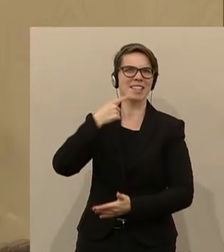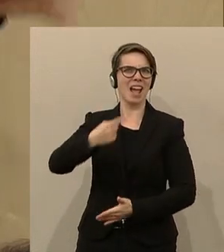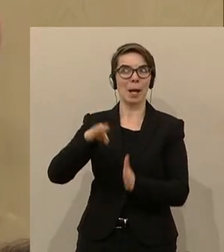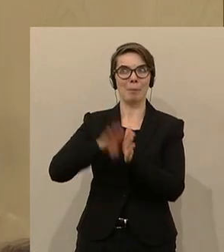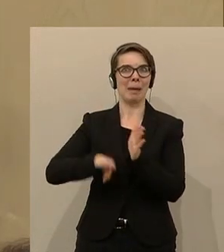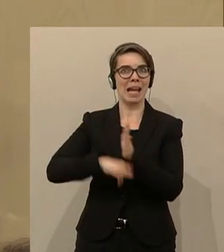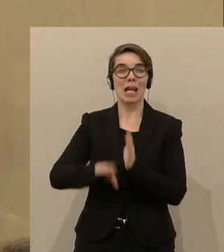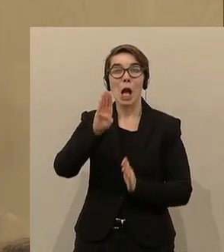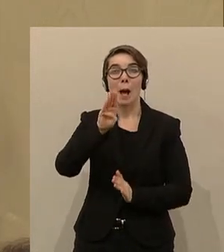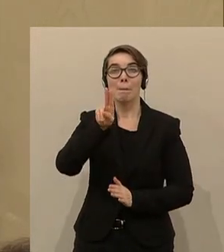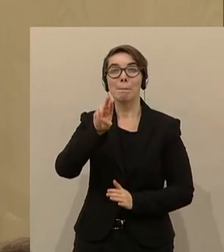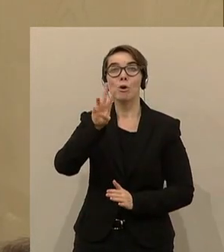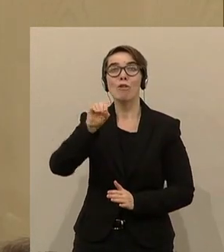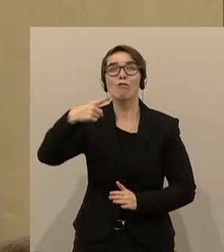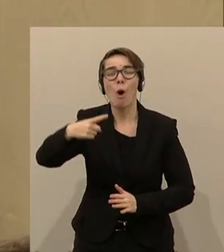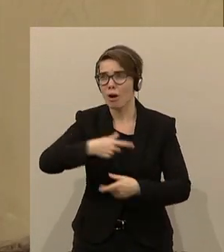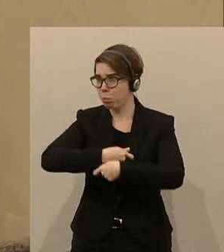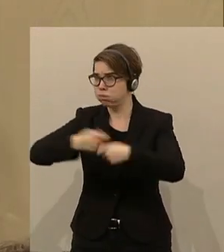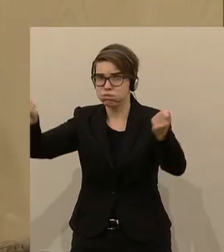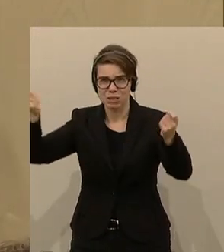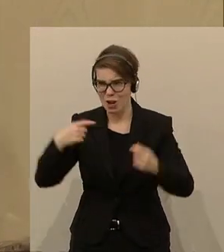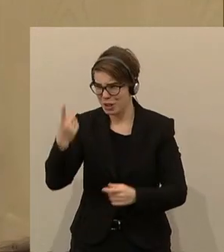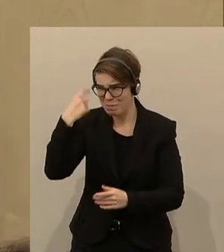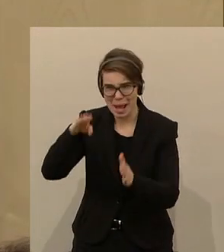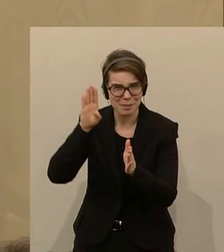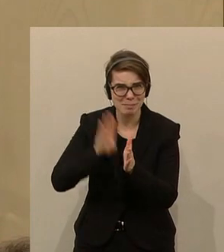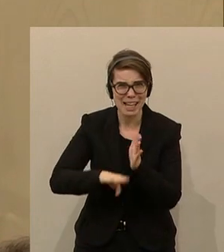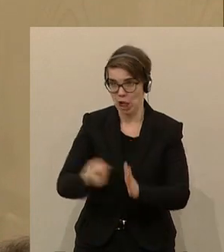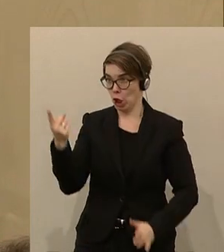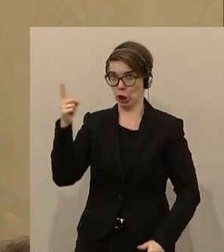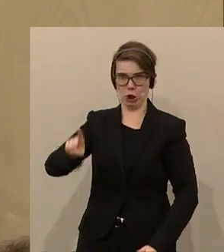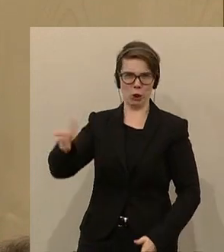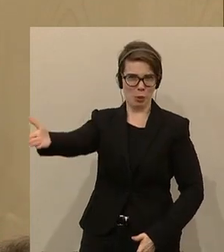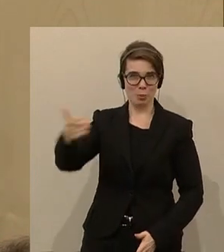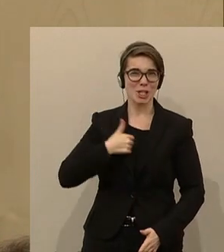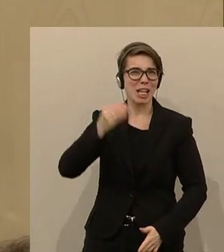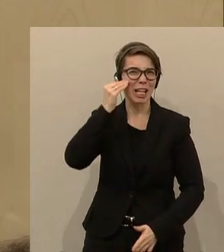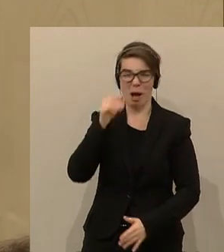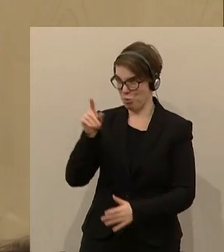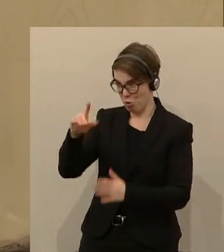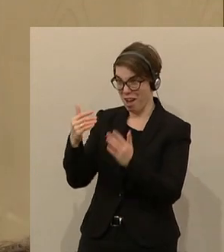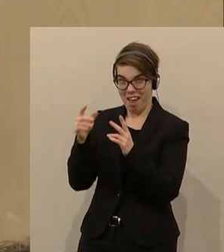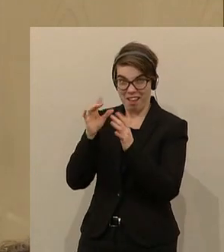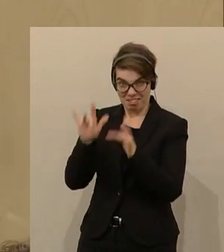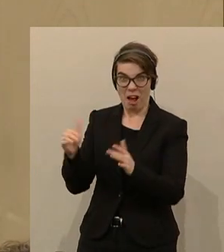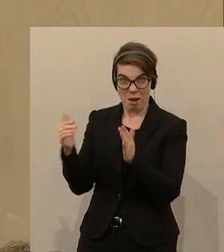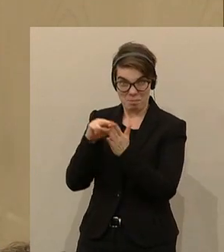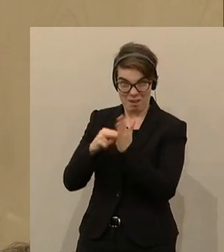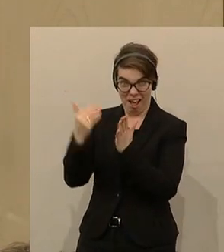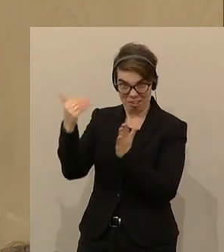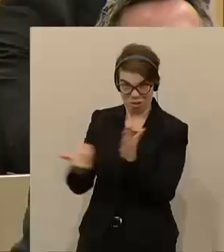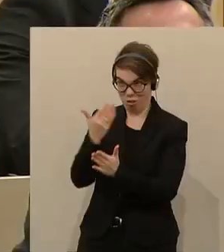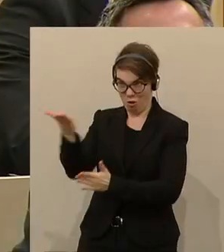ganze Buwock ist verscherbelt worden. Und Sie sagen billig. Na, das ist typisch. Ich glaube, Sie arbeiten schon wieder am neuen Plan. So, die ÖVP.